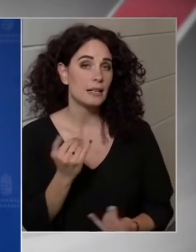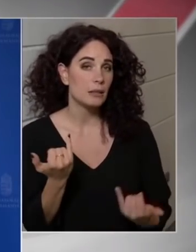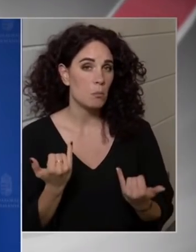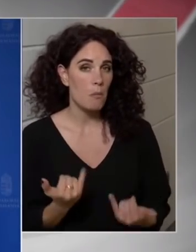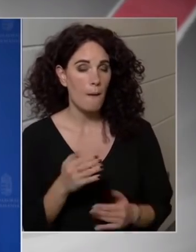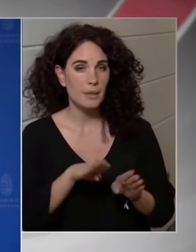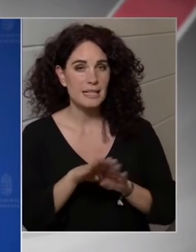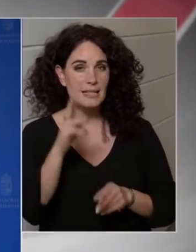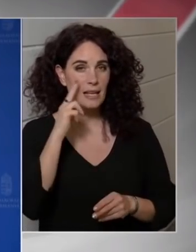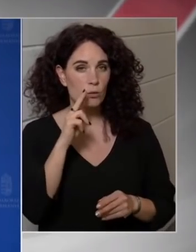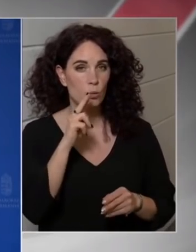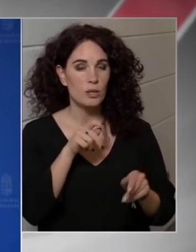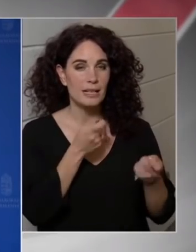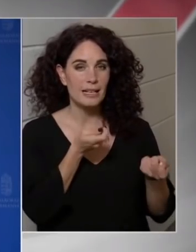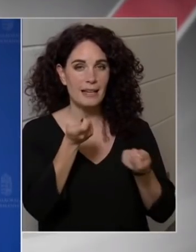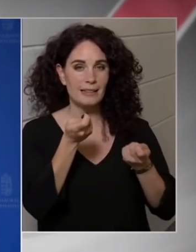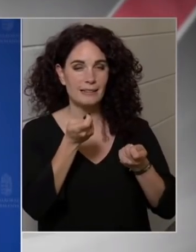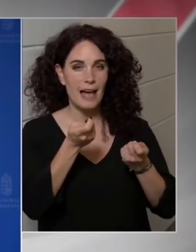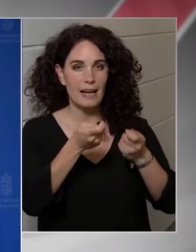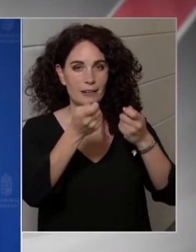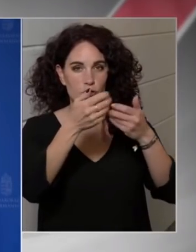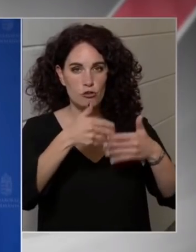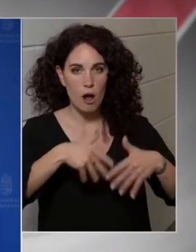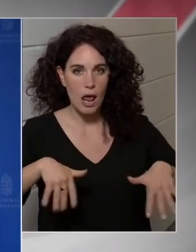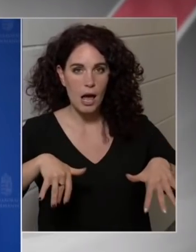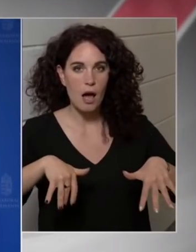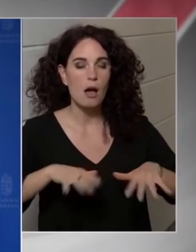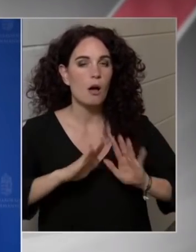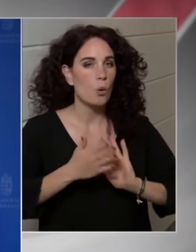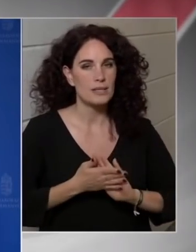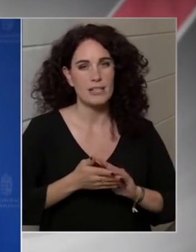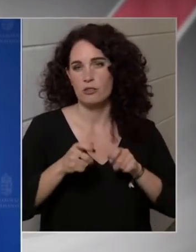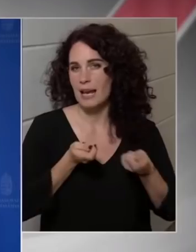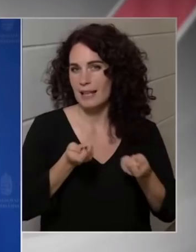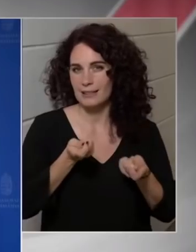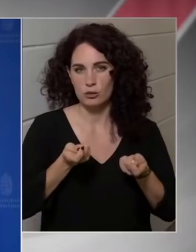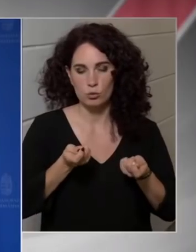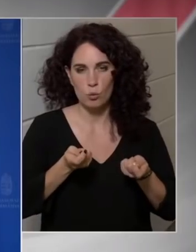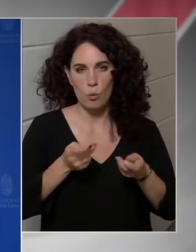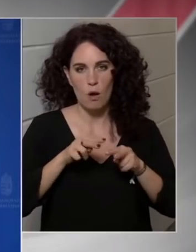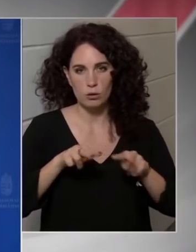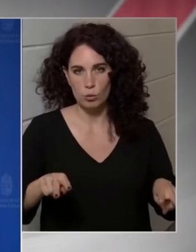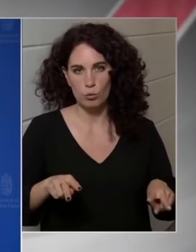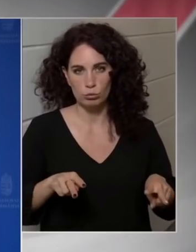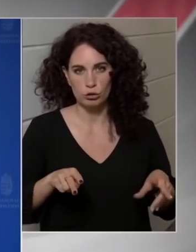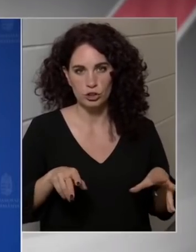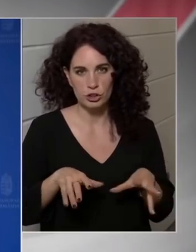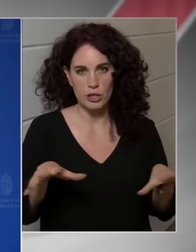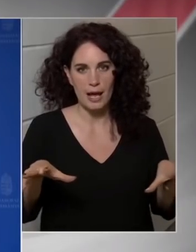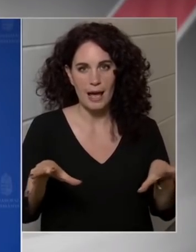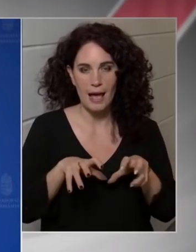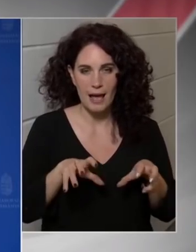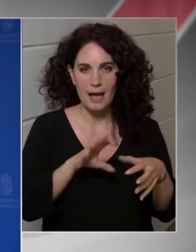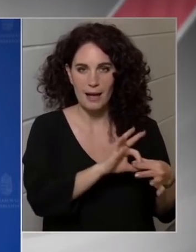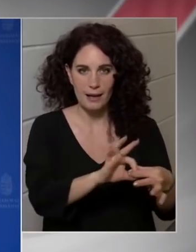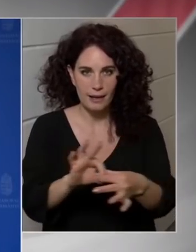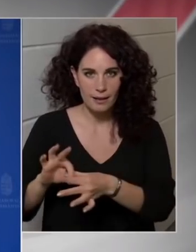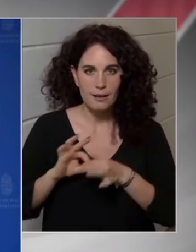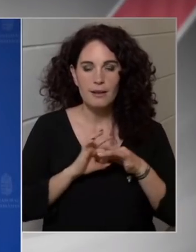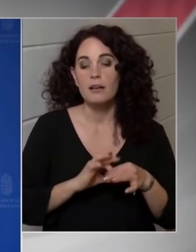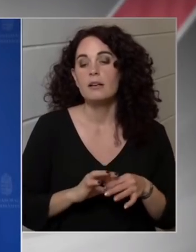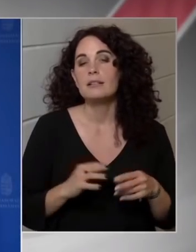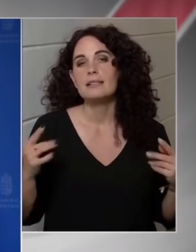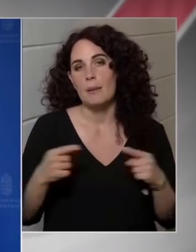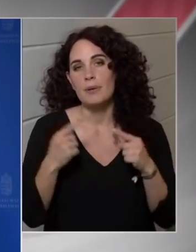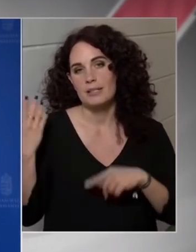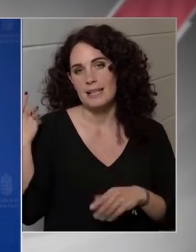miniszterú irányítása alá összevontuk az összes irányítóhatóságot. Tehát szemben az eddigi szaktárcáknál